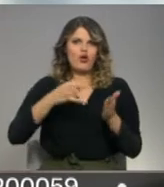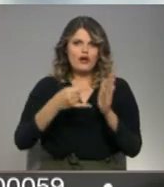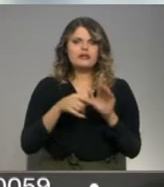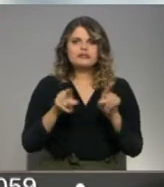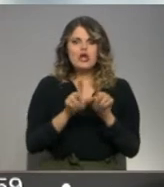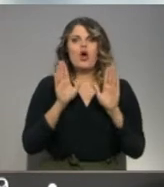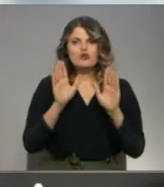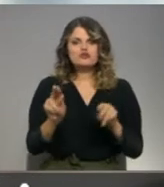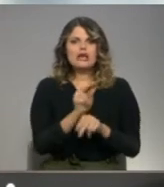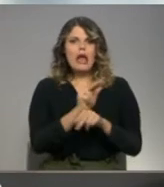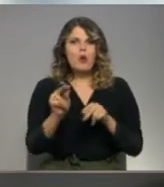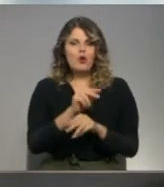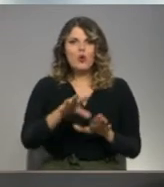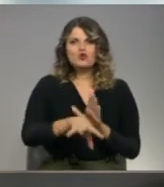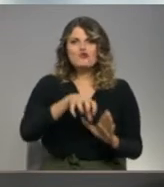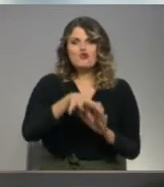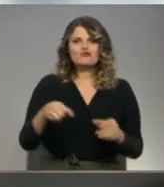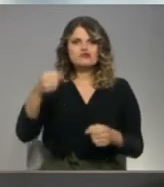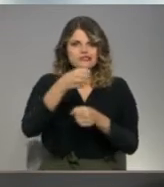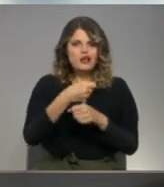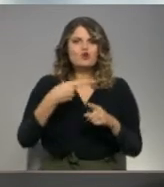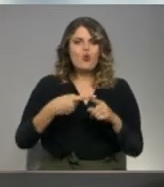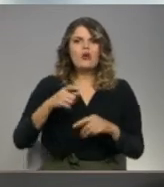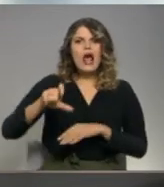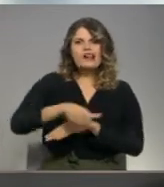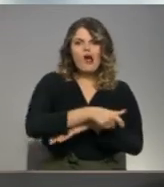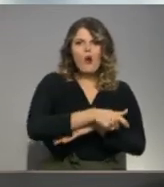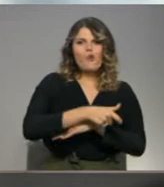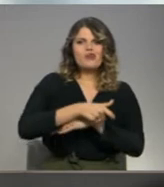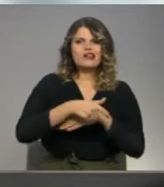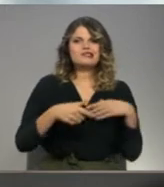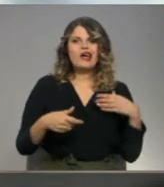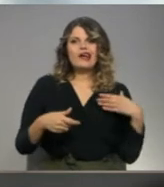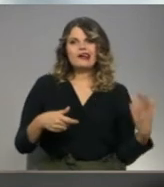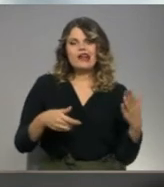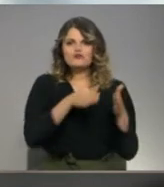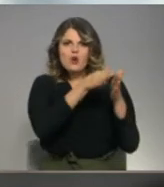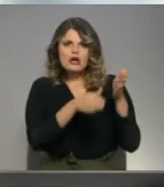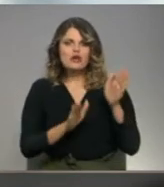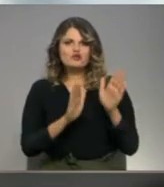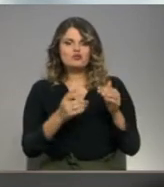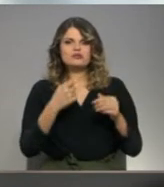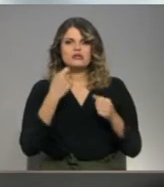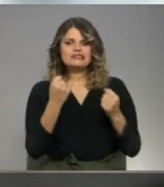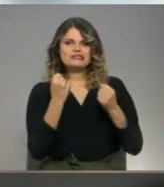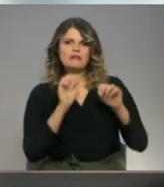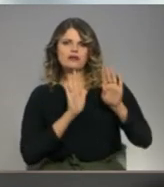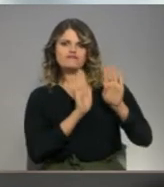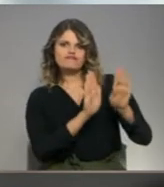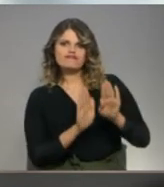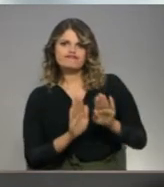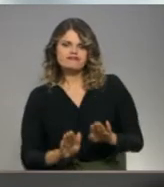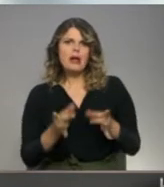staciju un nostiprināt galvis kreiso krastu, kas mitrumi ietekmē pēdējos gados strauji nogrūst. Iepriekš pāraujot